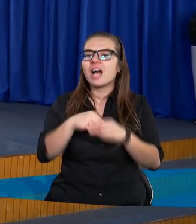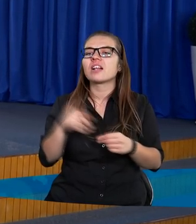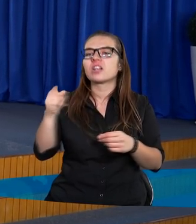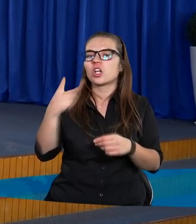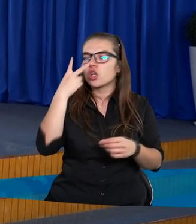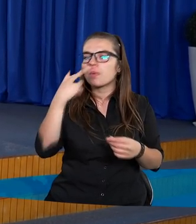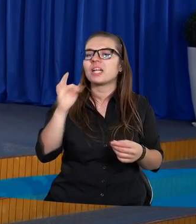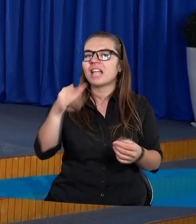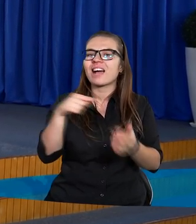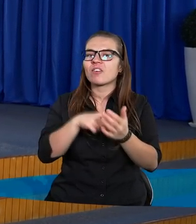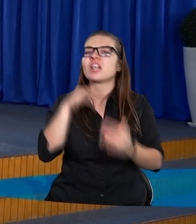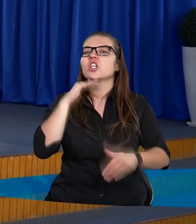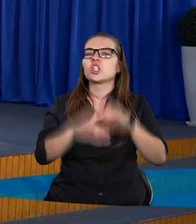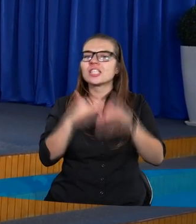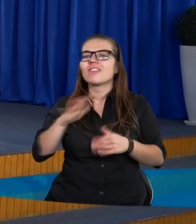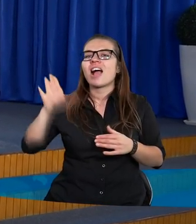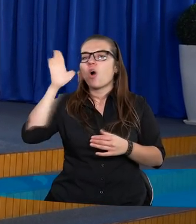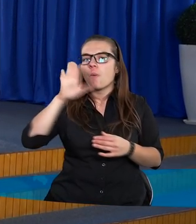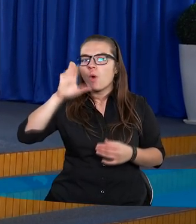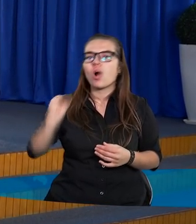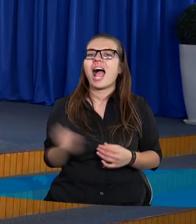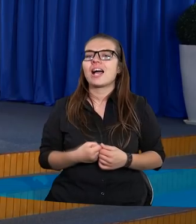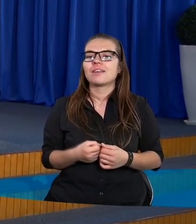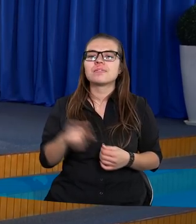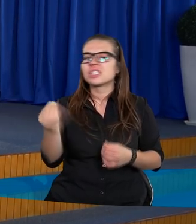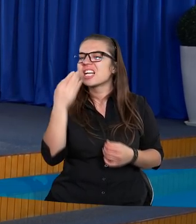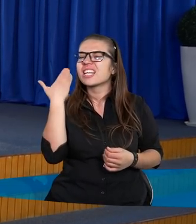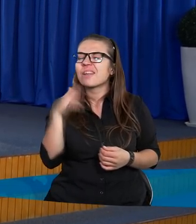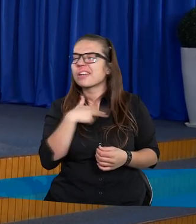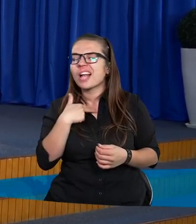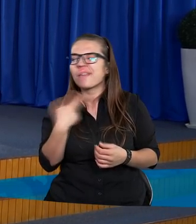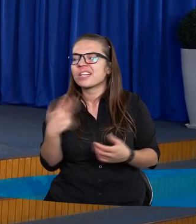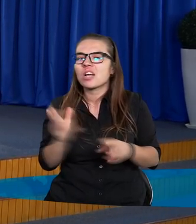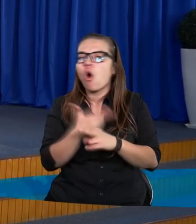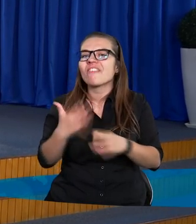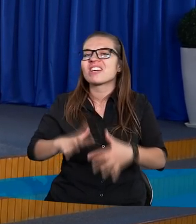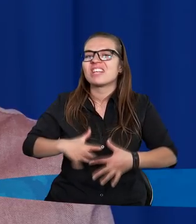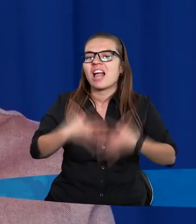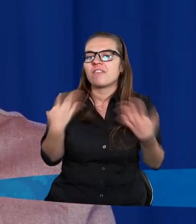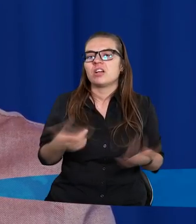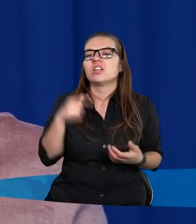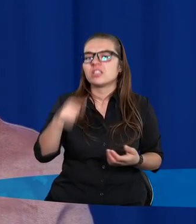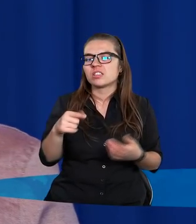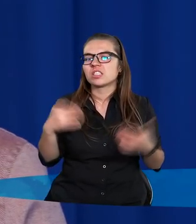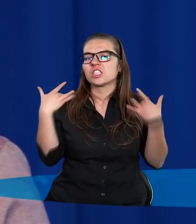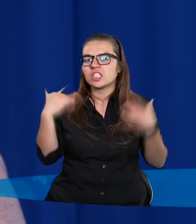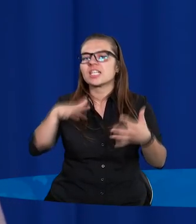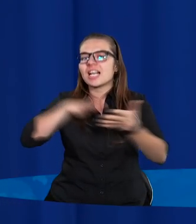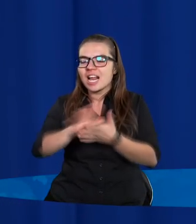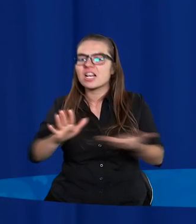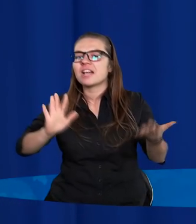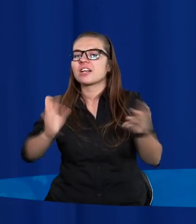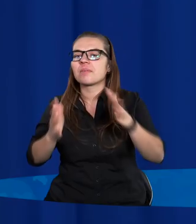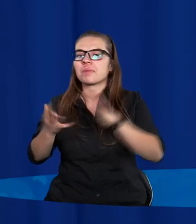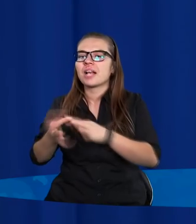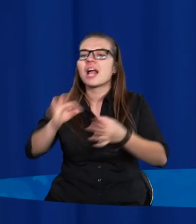kiedy zobaczymy takiego życzliwego Boga, jeszcze bardziej, niż nam się kiedykolwiek wydawało, wtedy życie zaczyna się zmieniać.